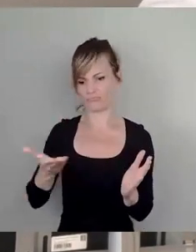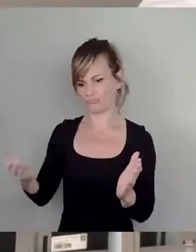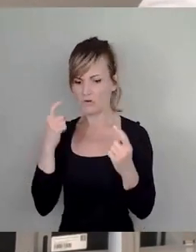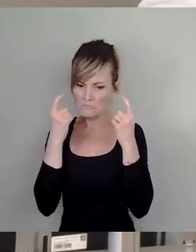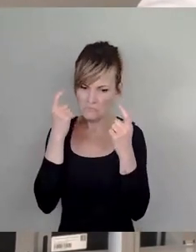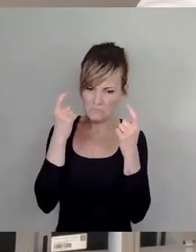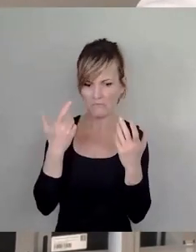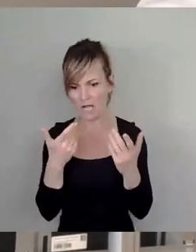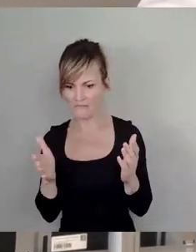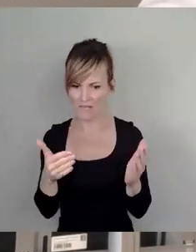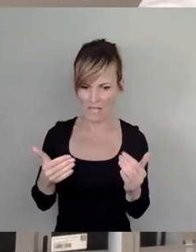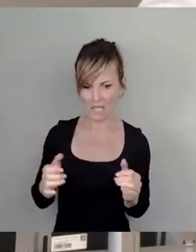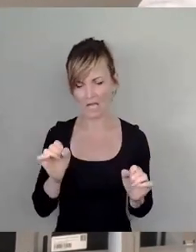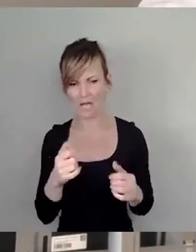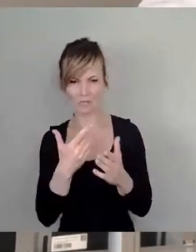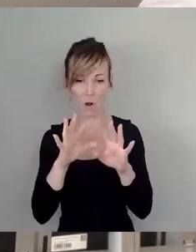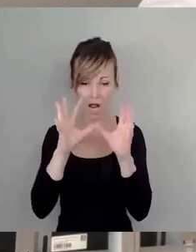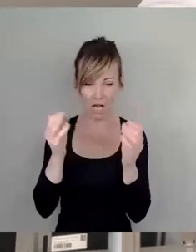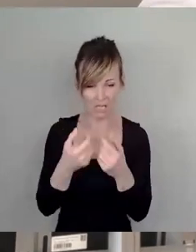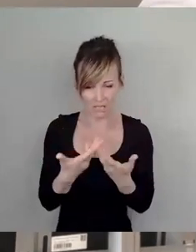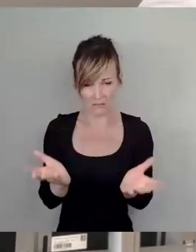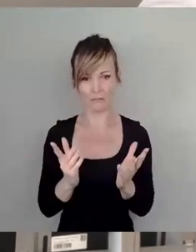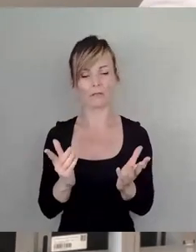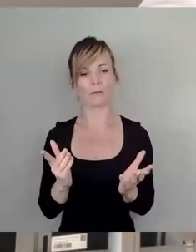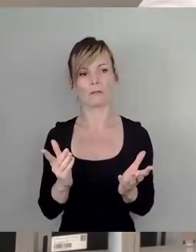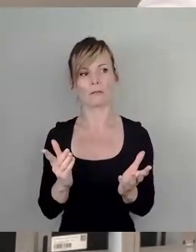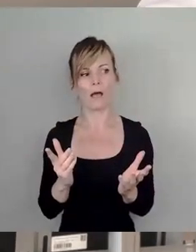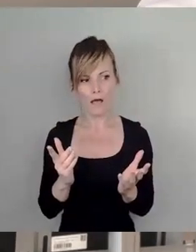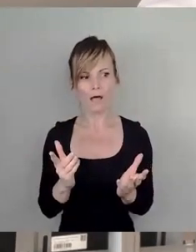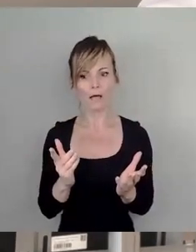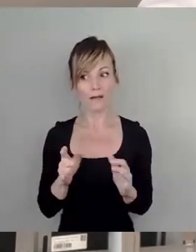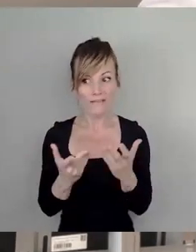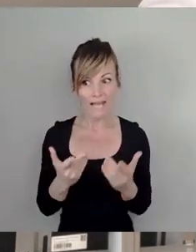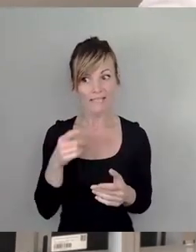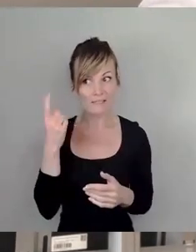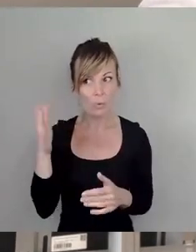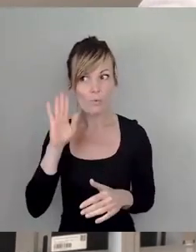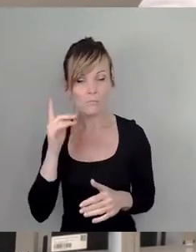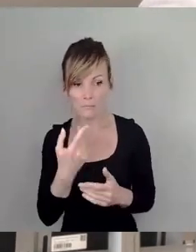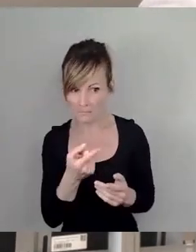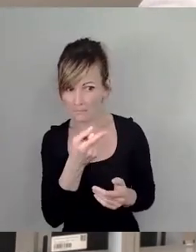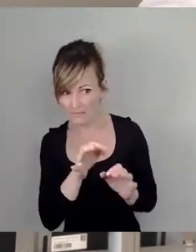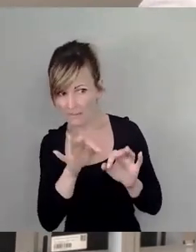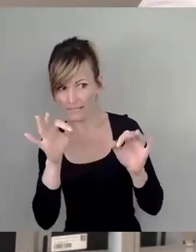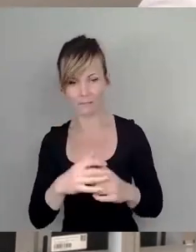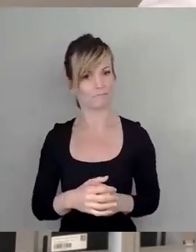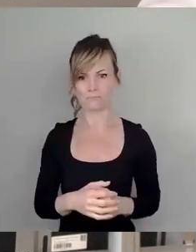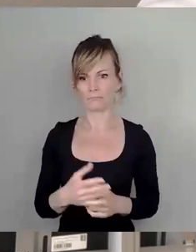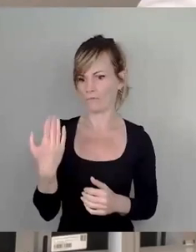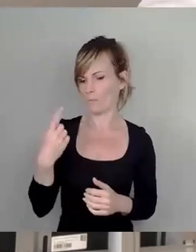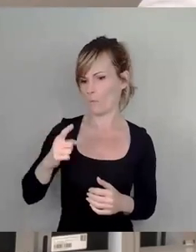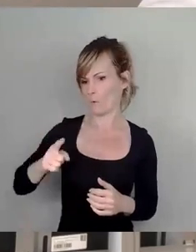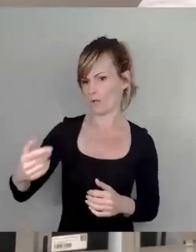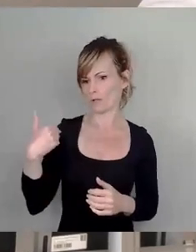weggemacht werden könnte von diesem ganzen Zeug, dann verbessere sich was. Aber nein. Vor zwei Monaten habe ich aus der Stadtverwaltung, aus der